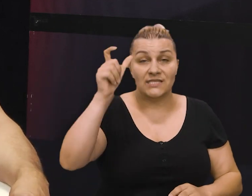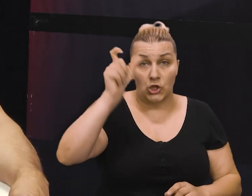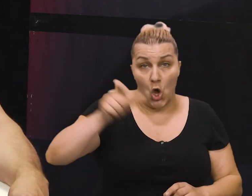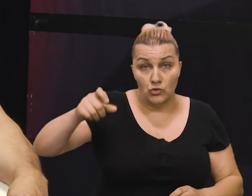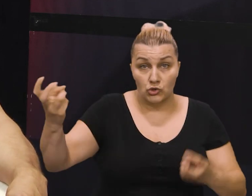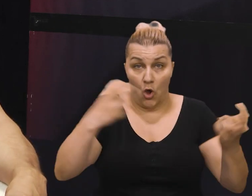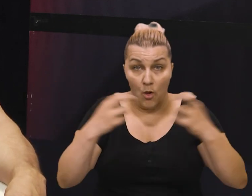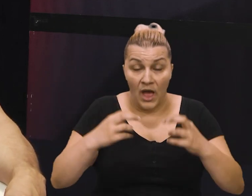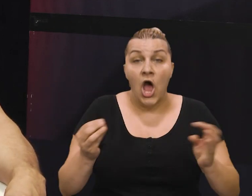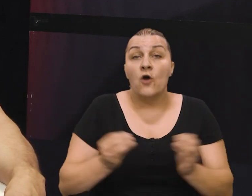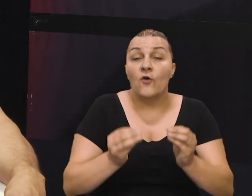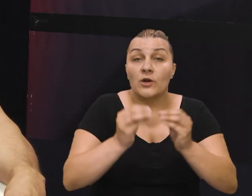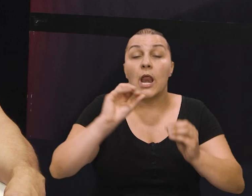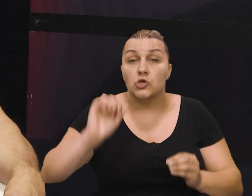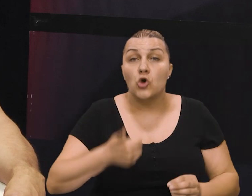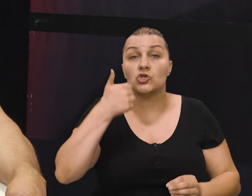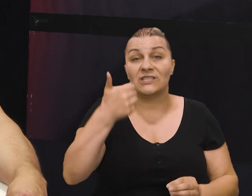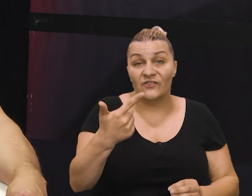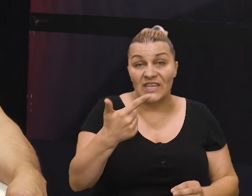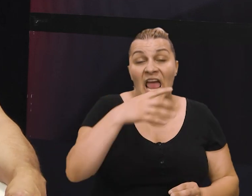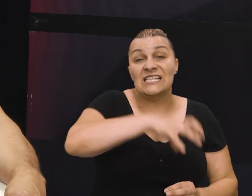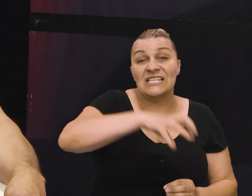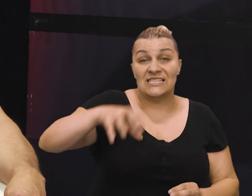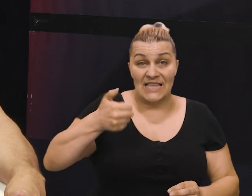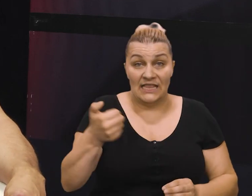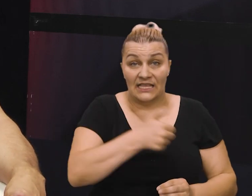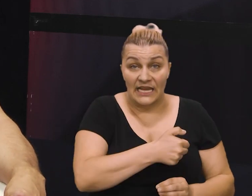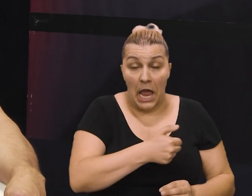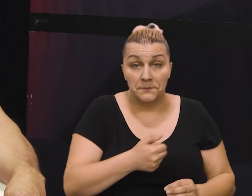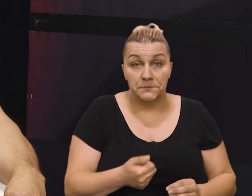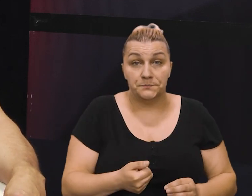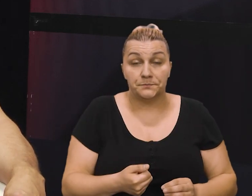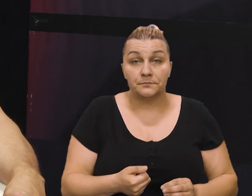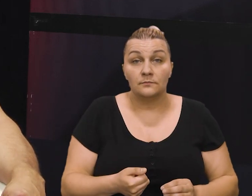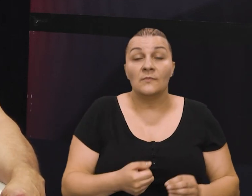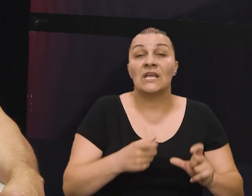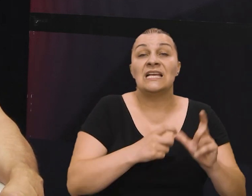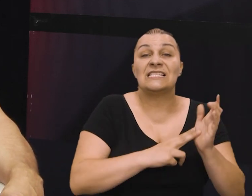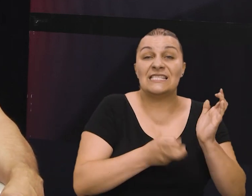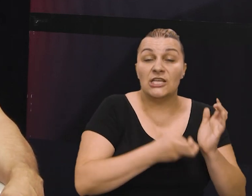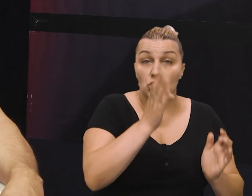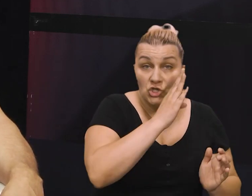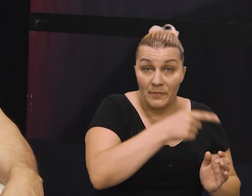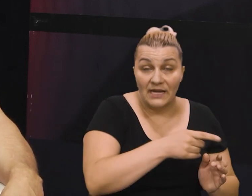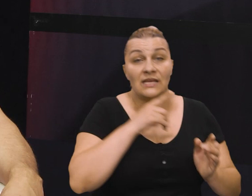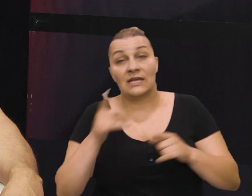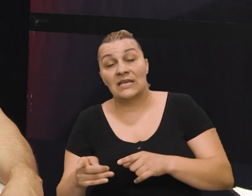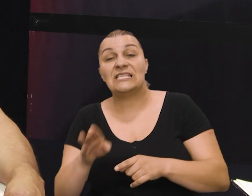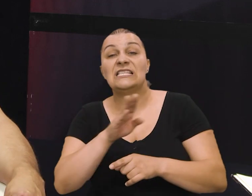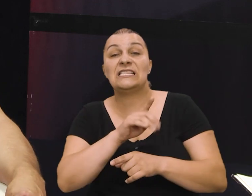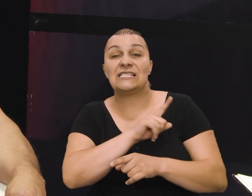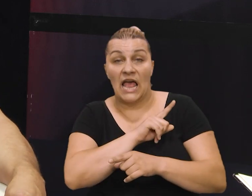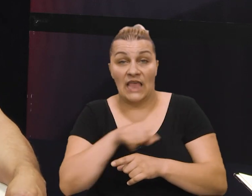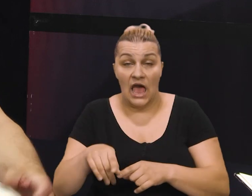pripadnika. Od toga smo formirali još dvije satnije, znači, satnija Sinj i Šibenik i